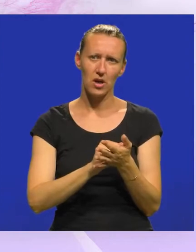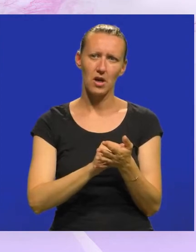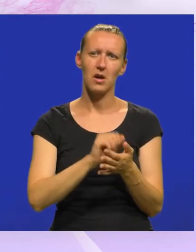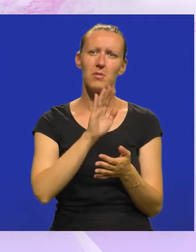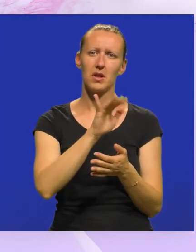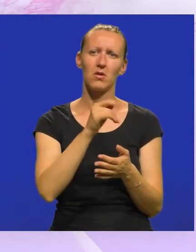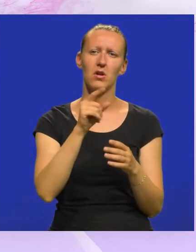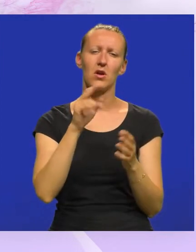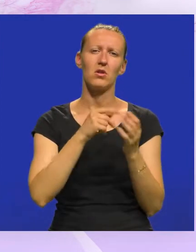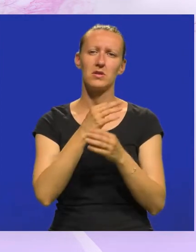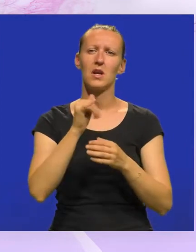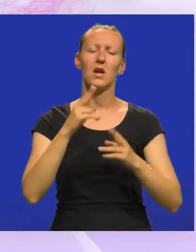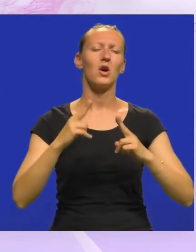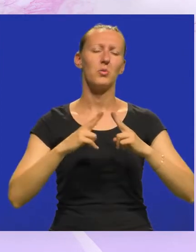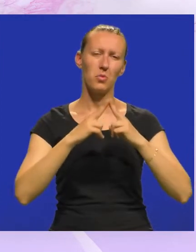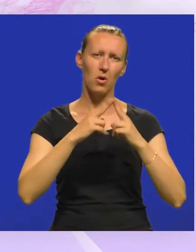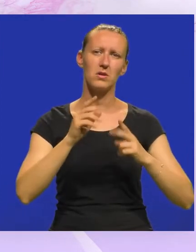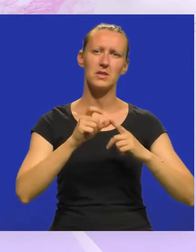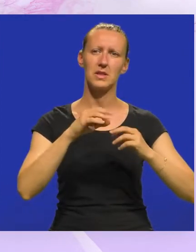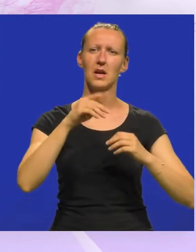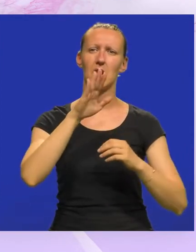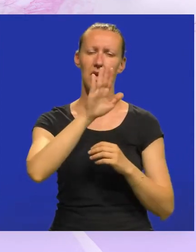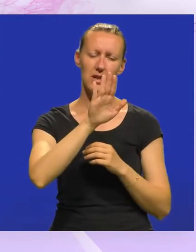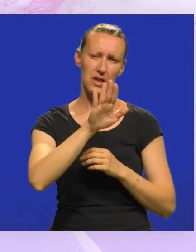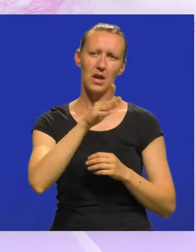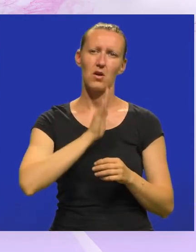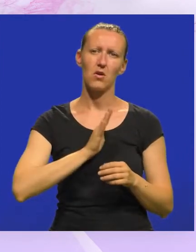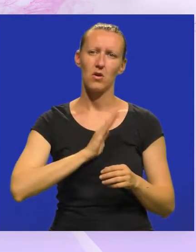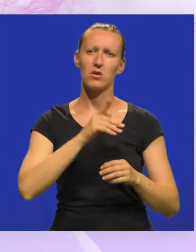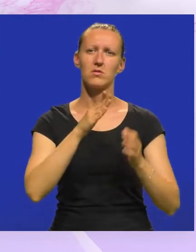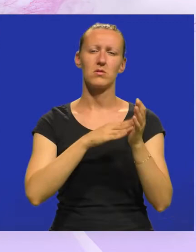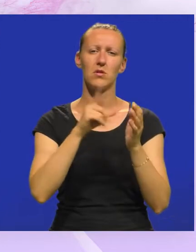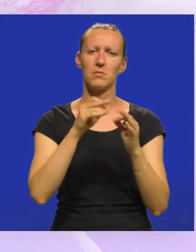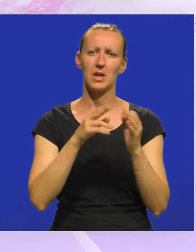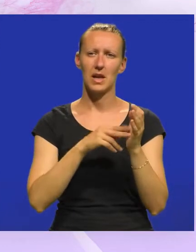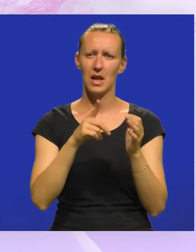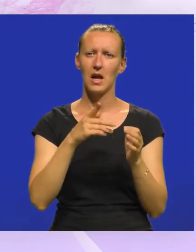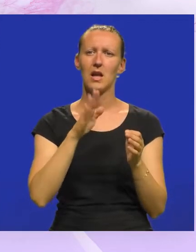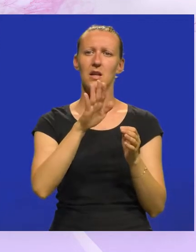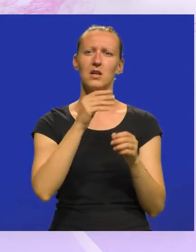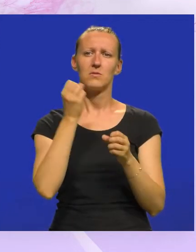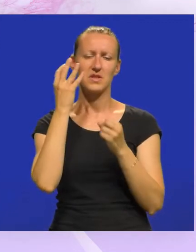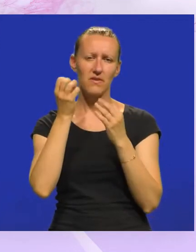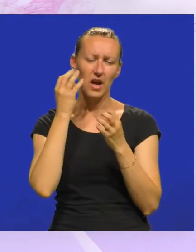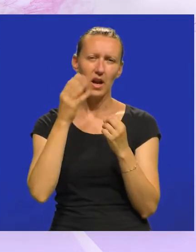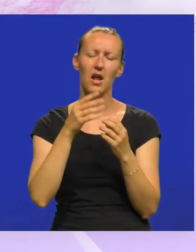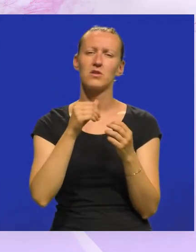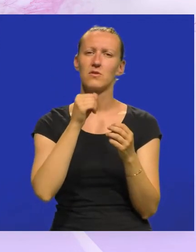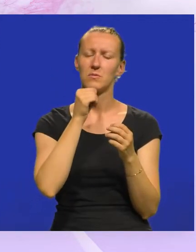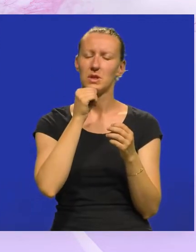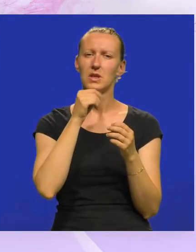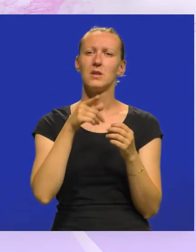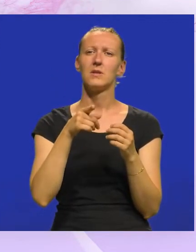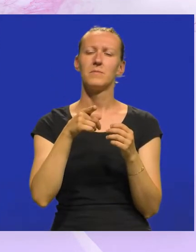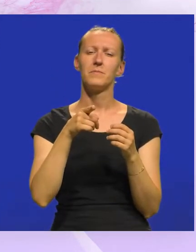Tako da Ronzanija i editore upoznat sa Nelidom, gospodom i slovo Milani sa njenim stvaralaštvom i